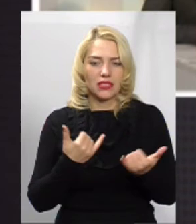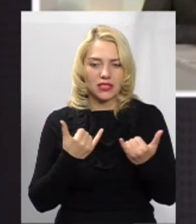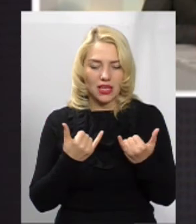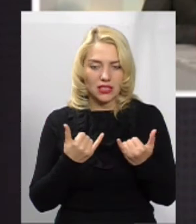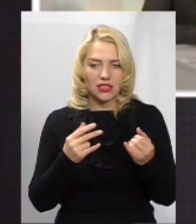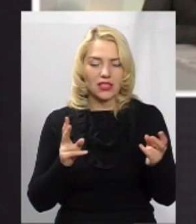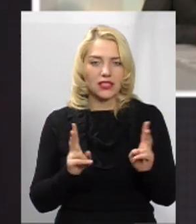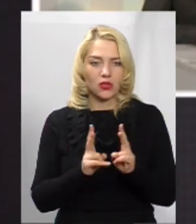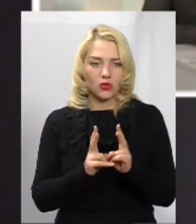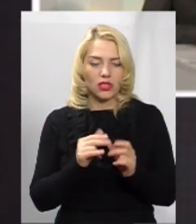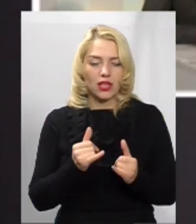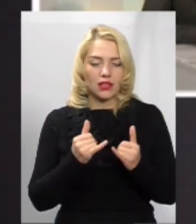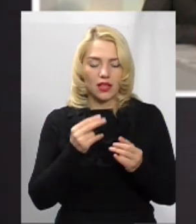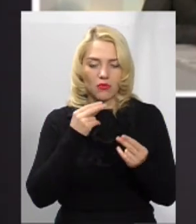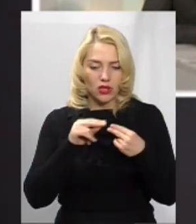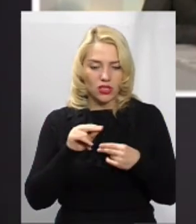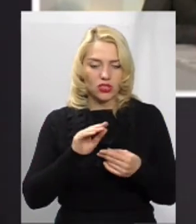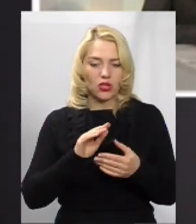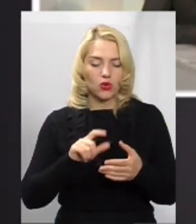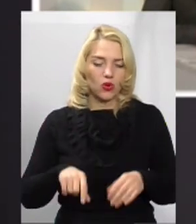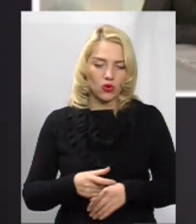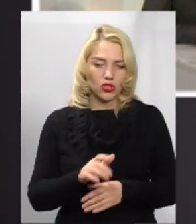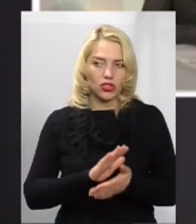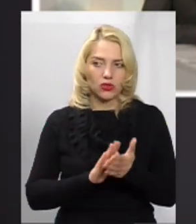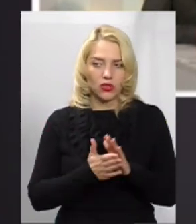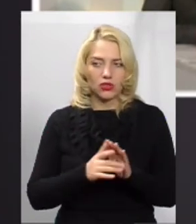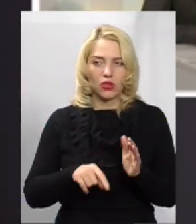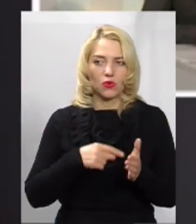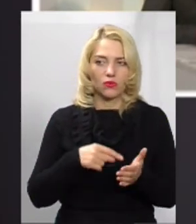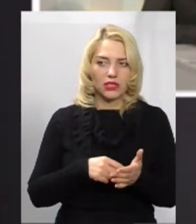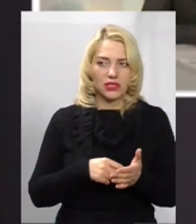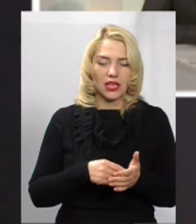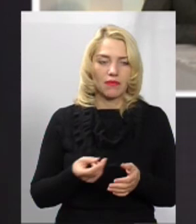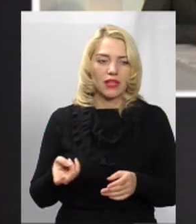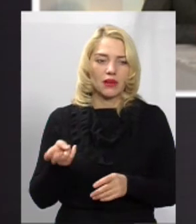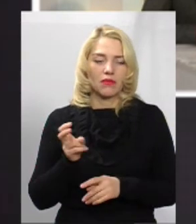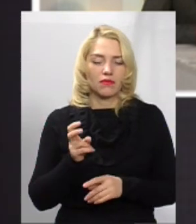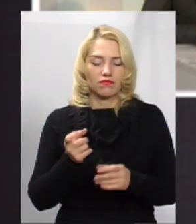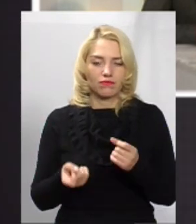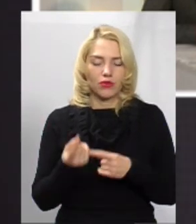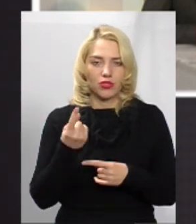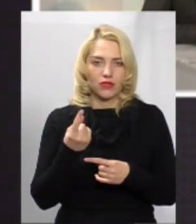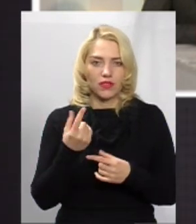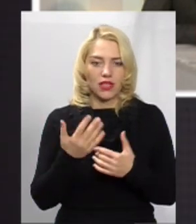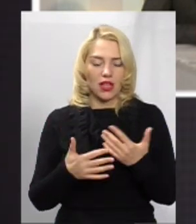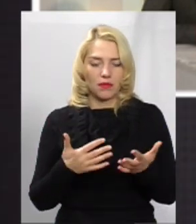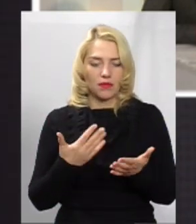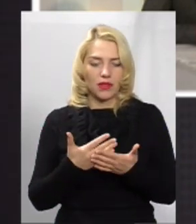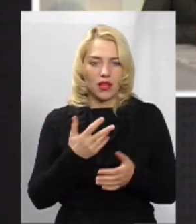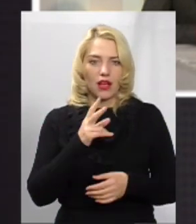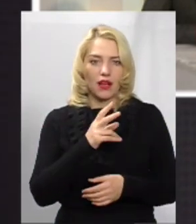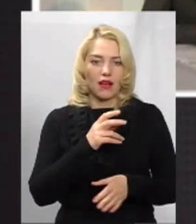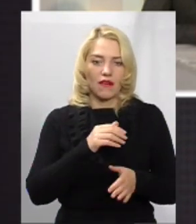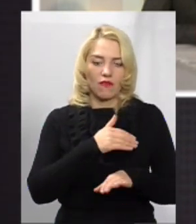для покращення дорожньої ситуації в місті. Прийшов такий невеличкий колапс. Вулиця Кам'янецька.